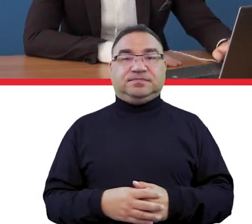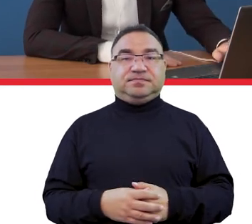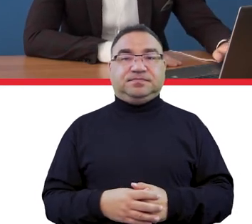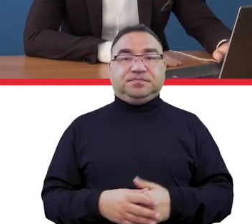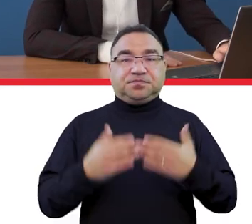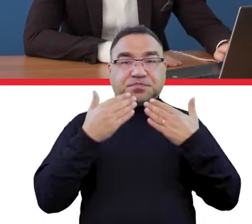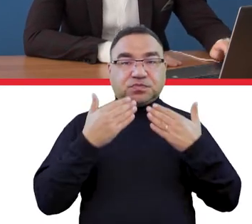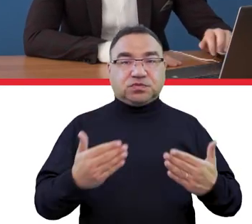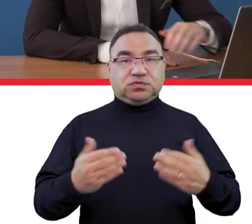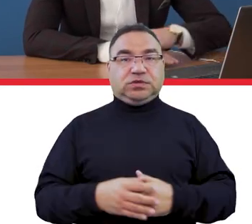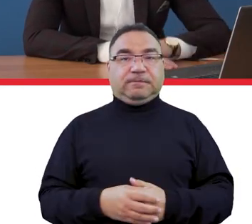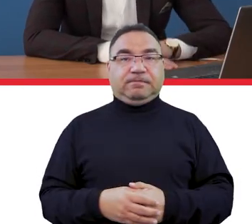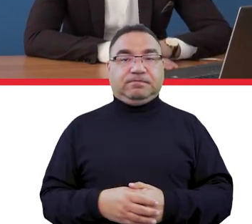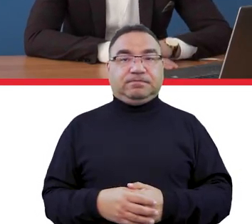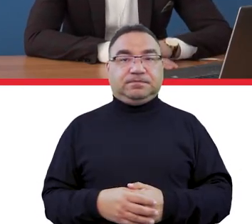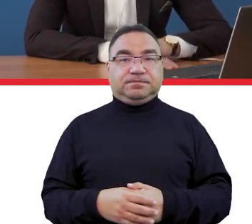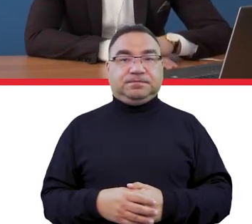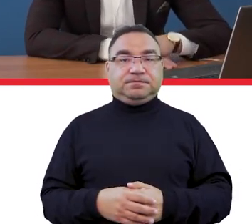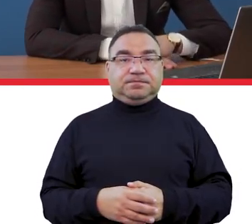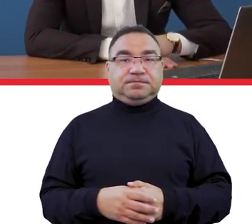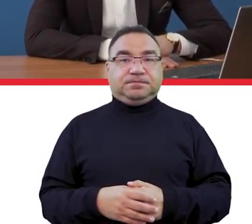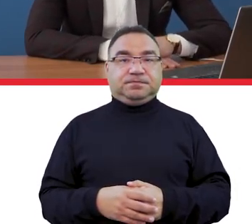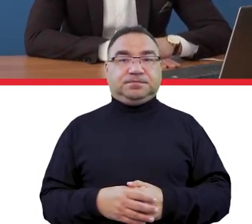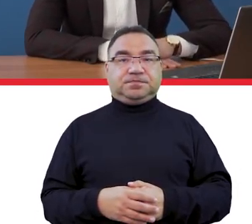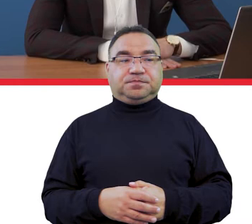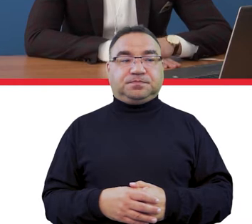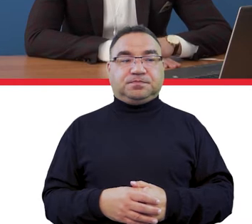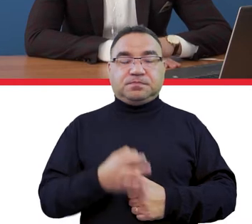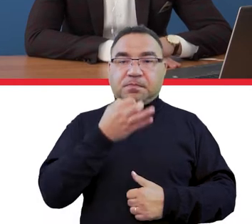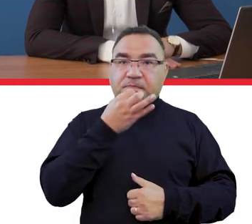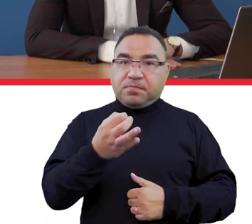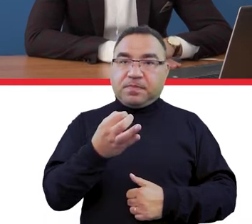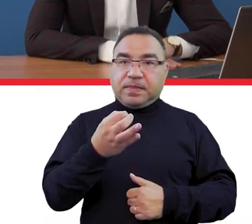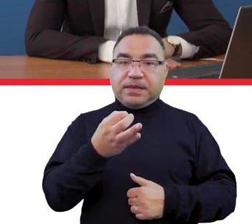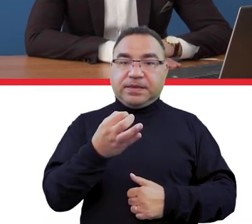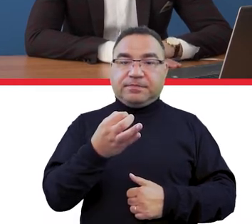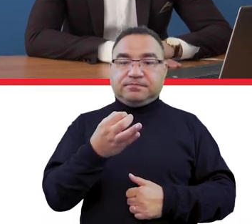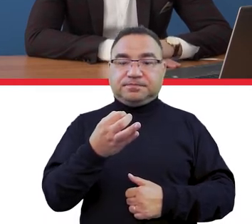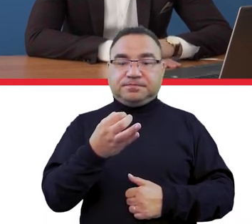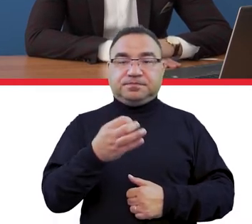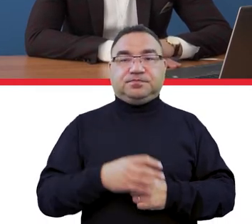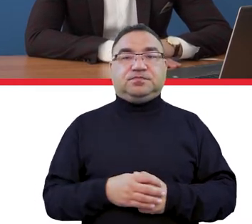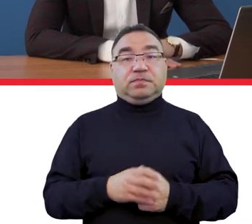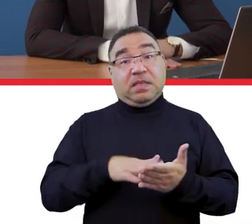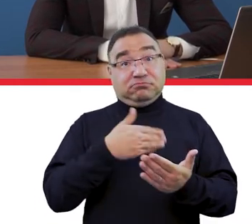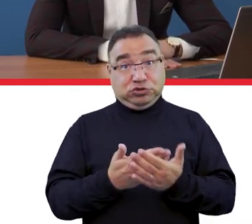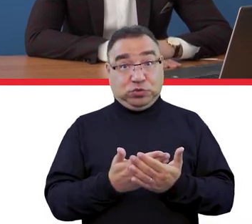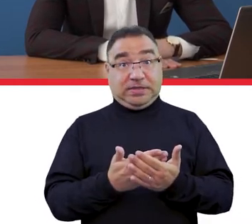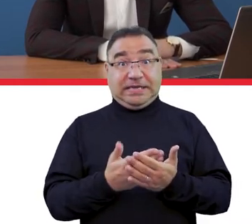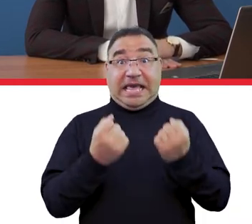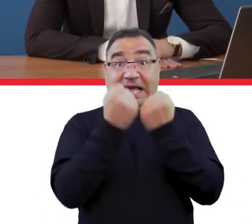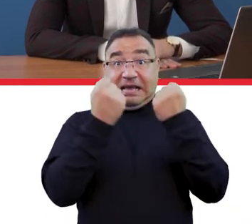Dziękuję bardzo. Teraz w trochę innej tematyce bardziej mówimy tutaj o strefach i czy jeśli Kraków